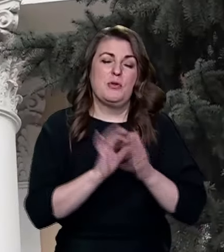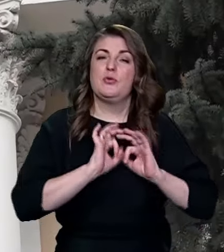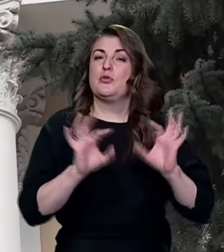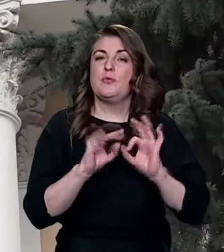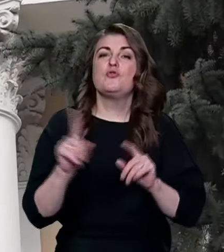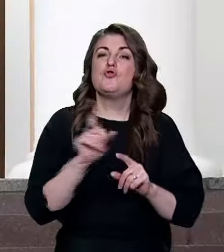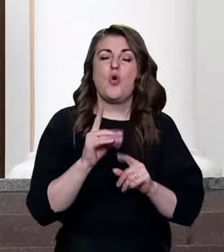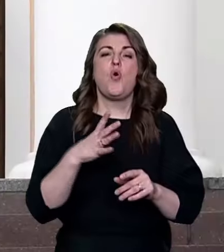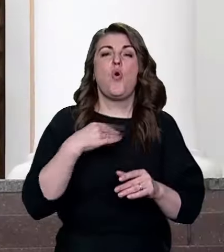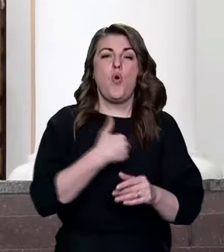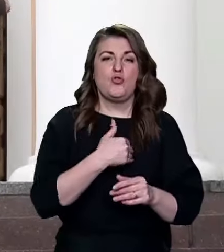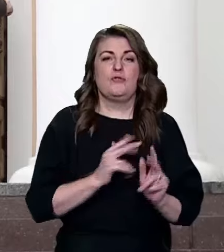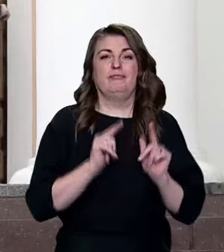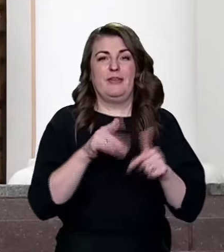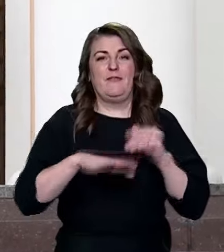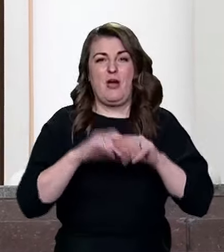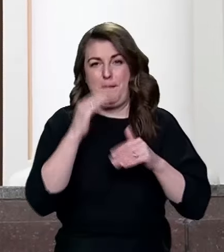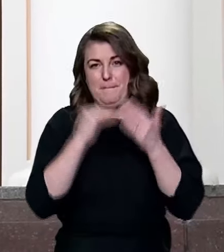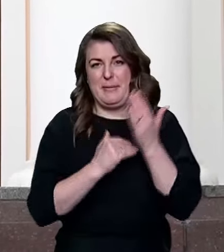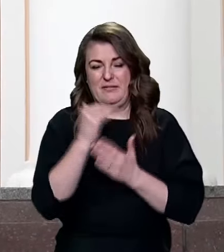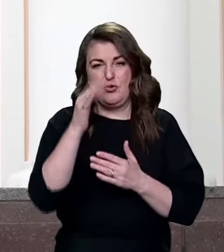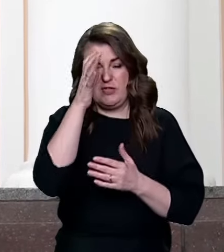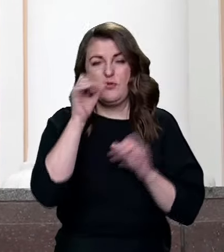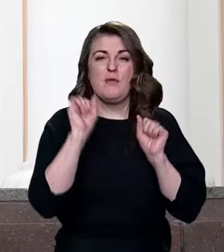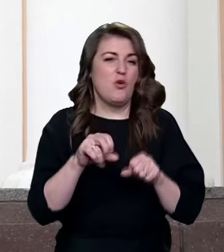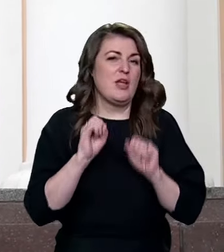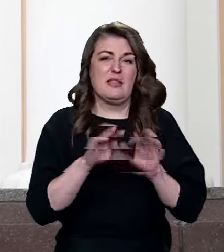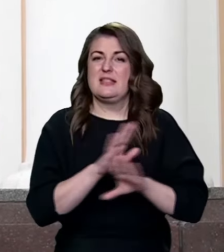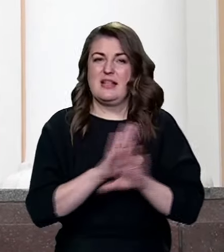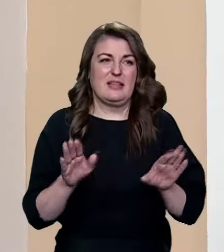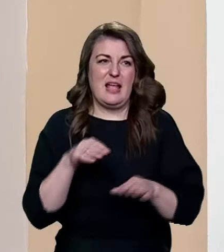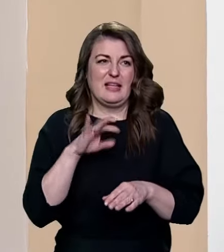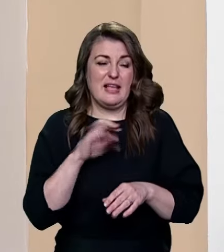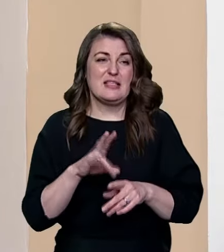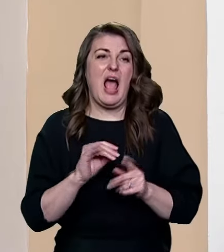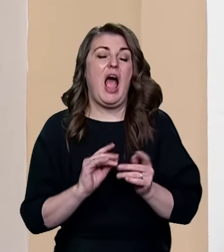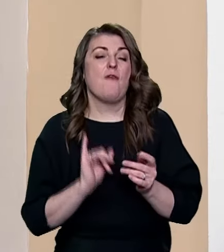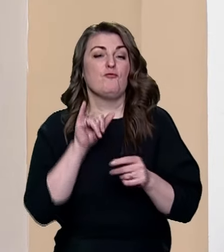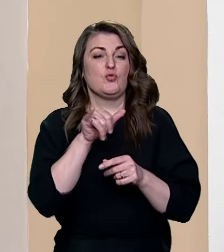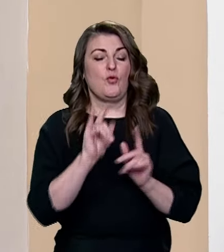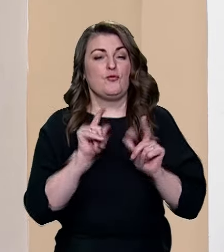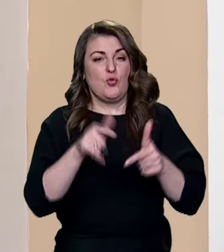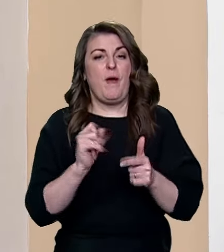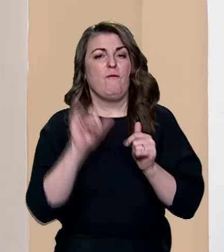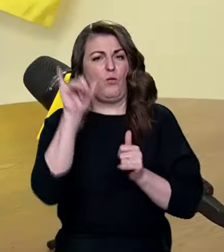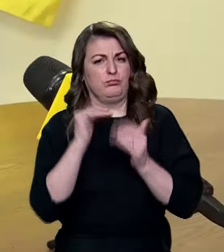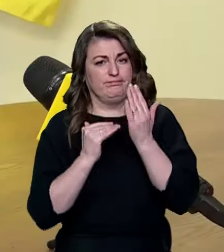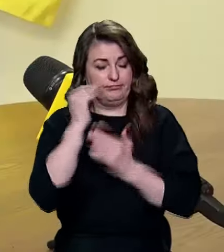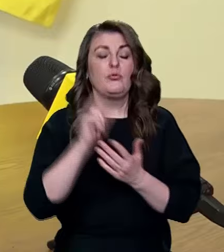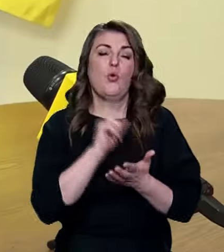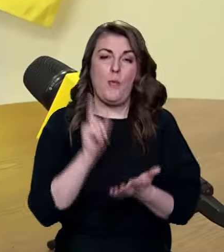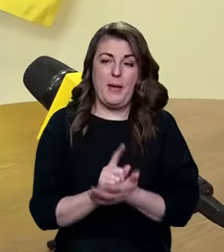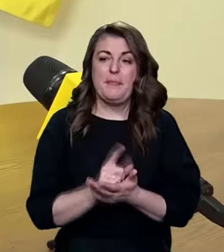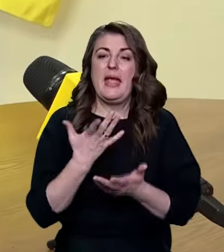розповіли, що охочі вступити на фахову передвищу освіту можуть не складати тест. Проте для вступу до вишу він є обов'язковим. Є